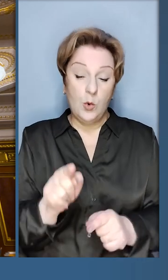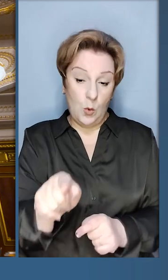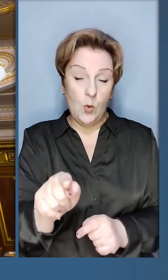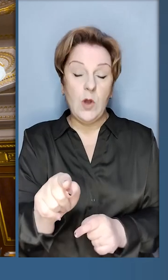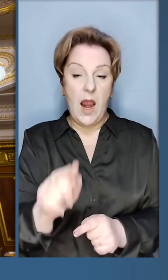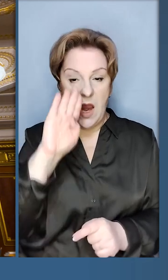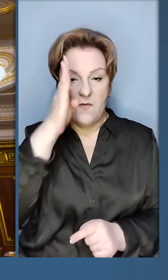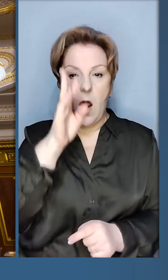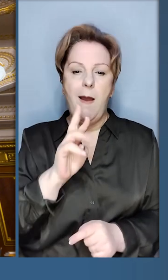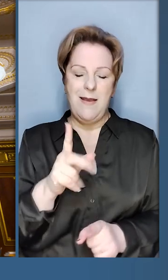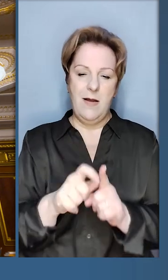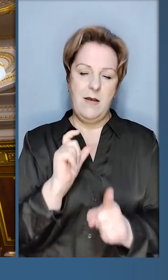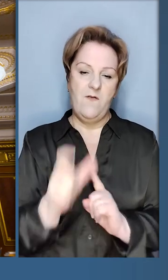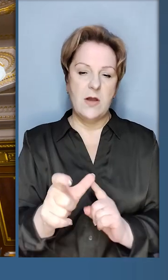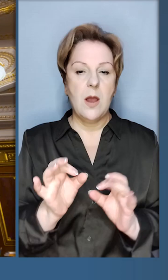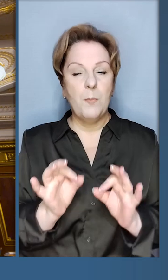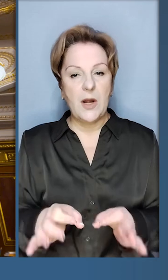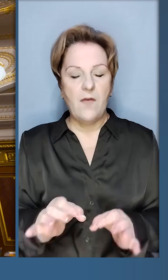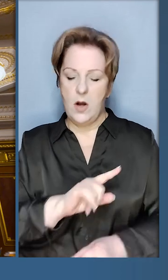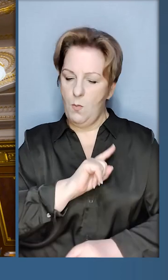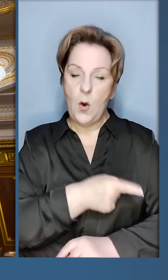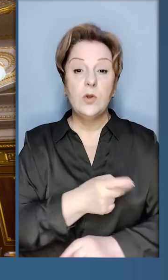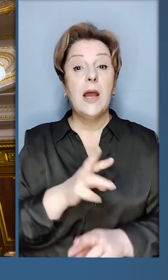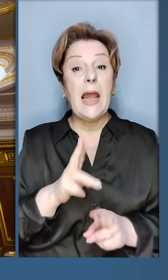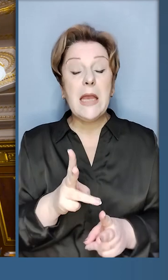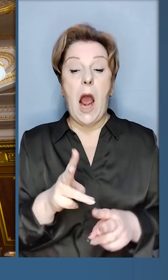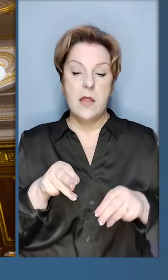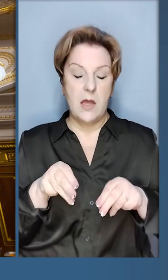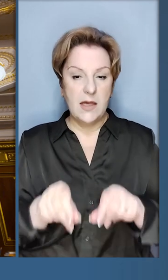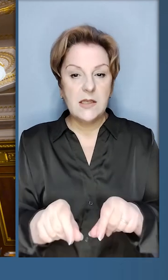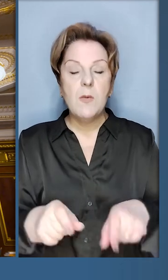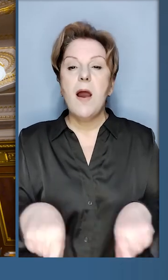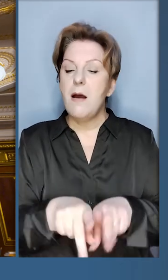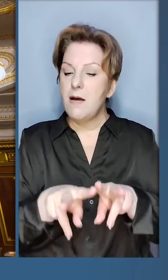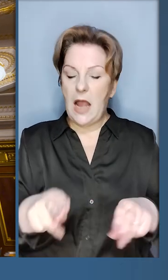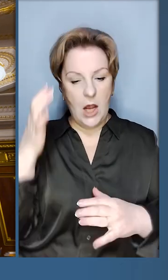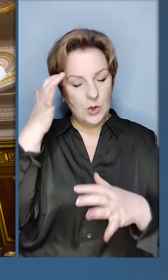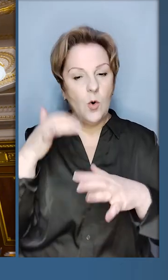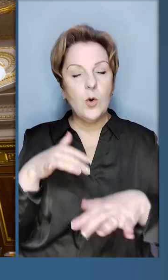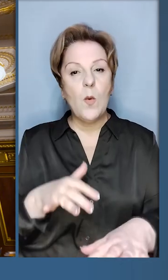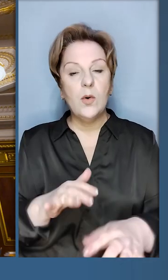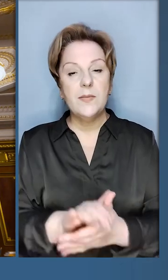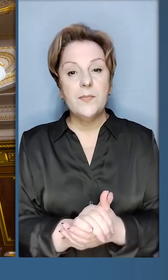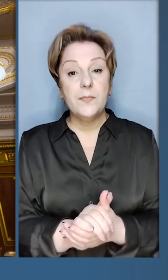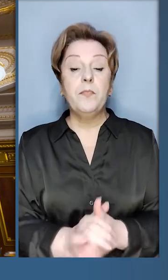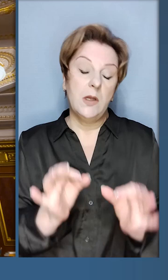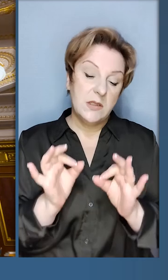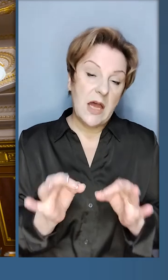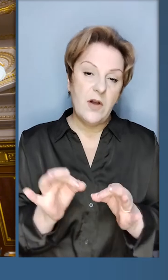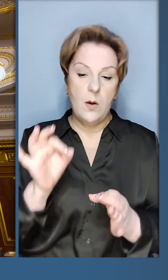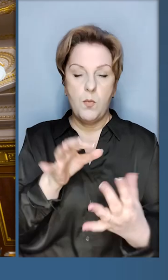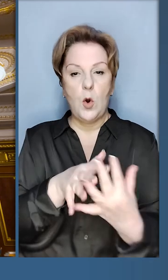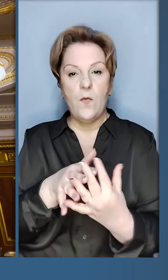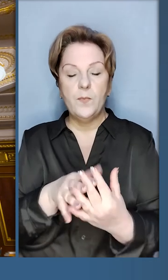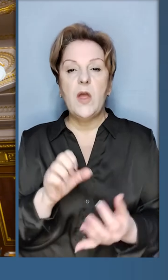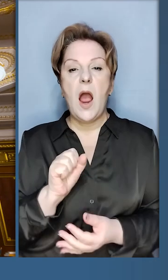готує ворог і як відповідати правильно, потужно. Як на землі, так і в Чорному морі. І,